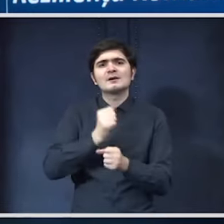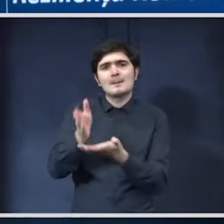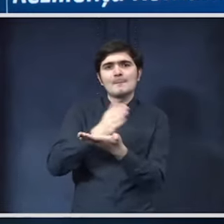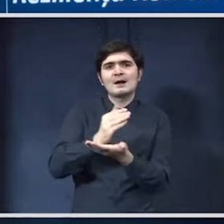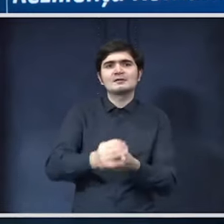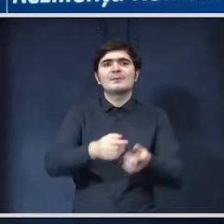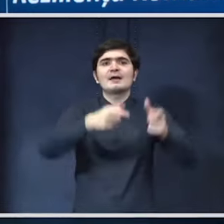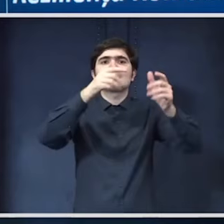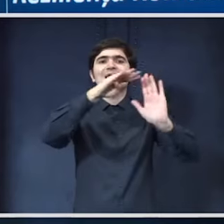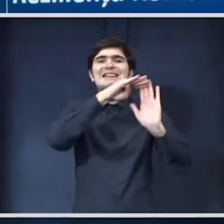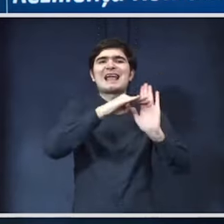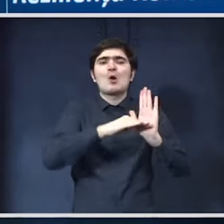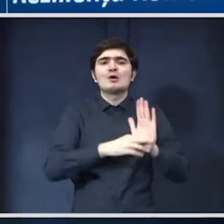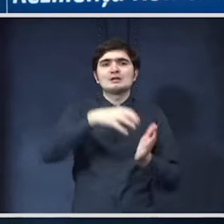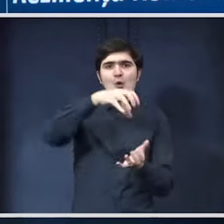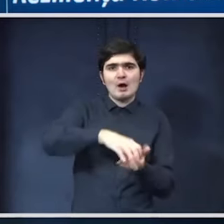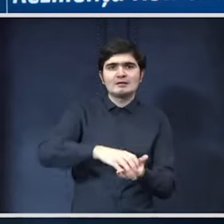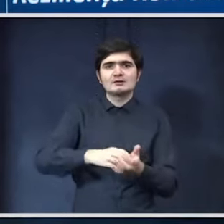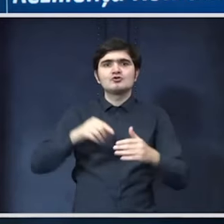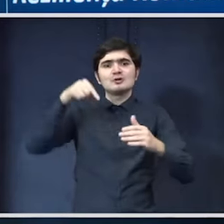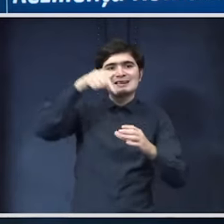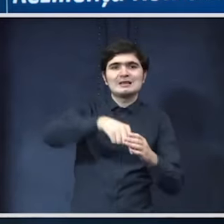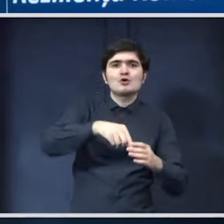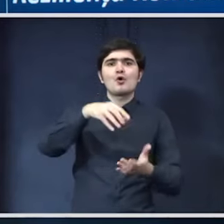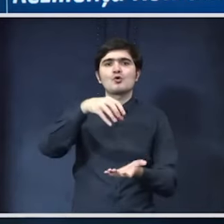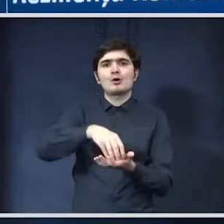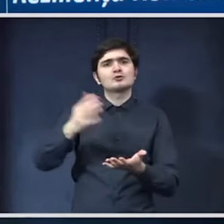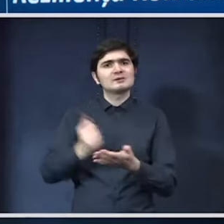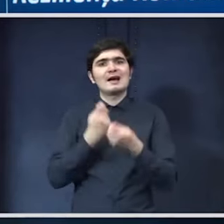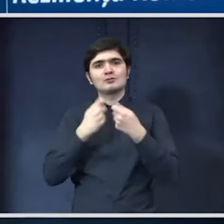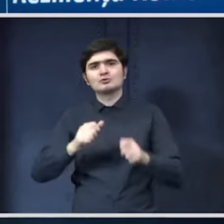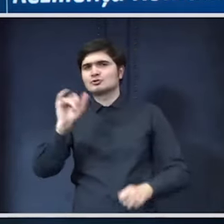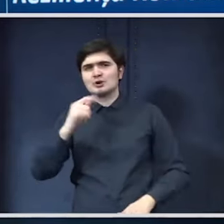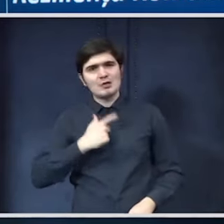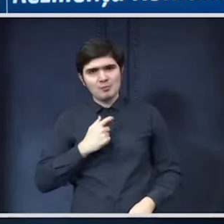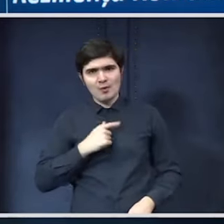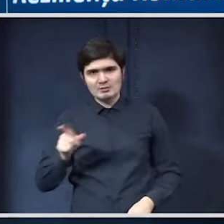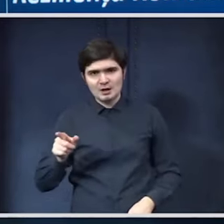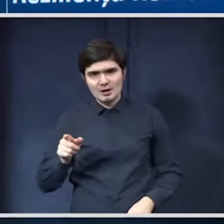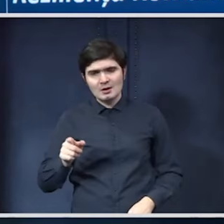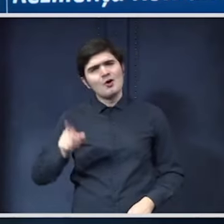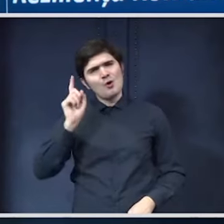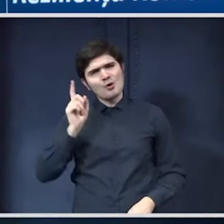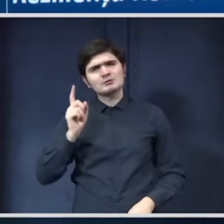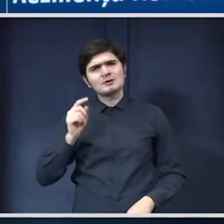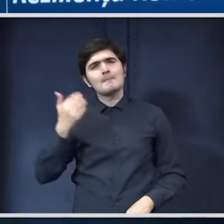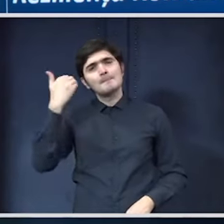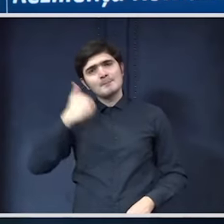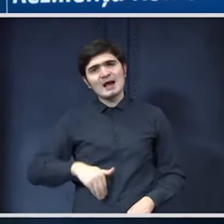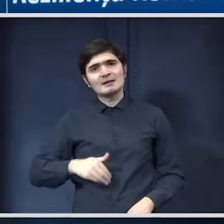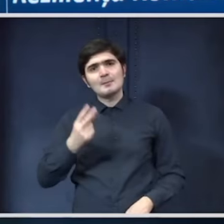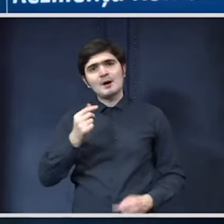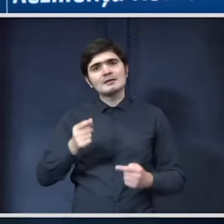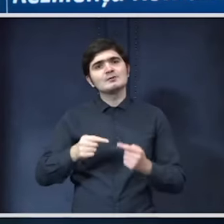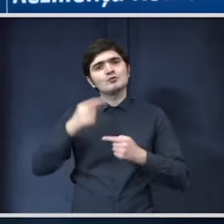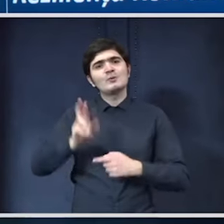categorie de localități și între ori localităților vor lua vor lua toți cei care nu pot vor urma să piardă banii la o